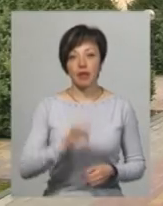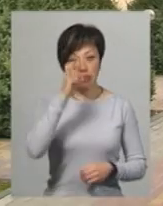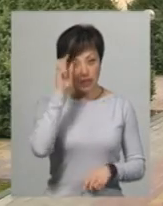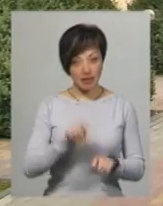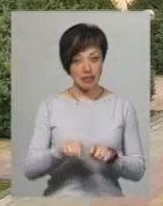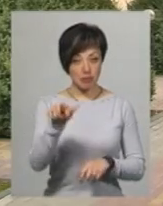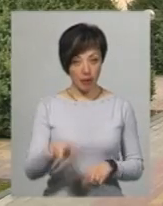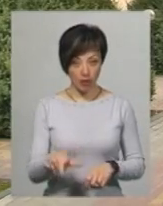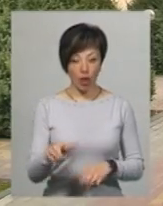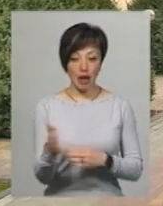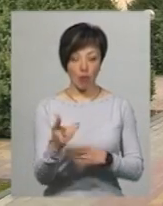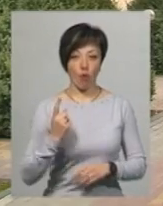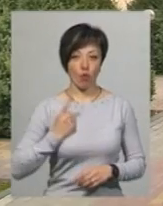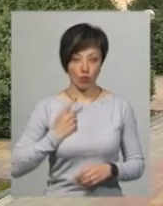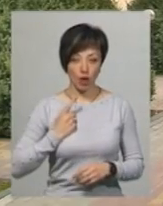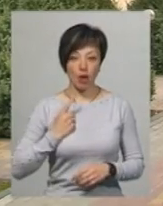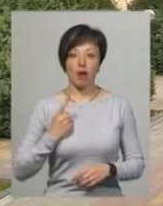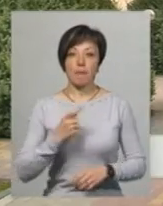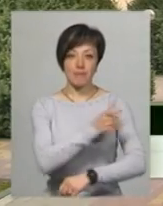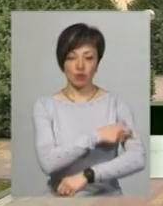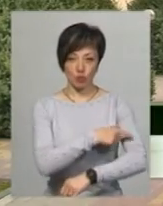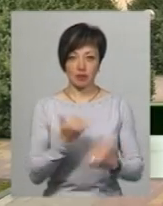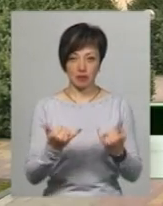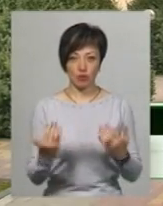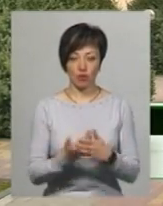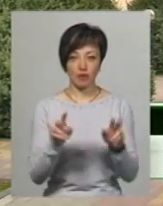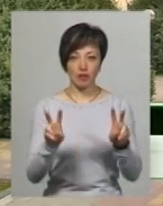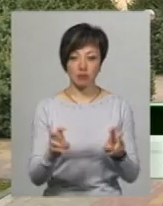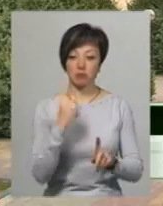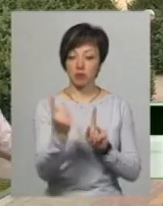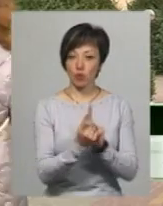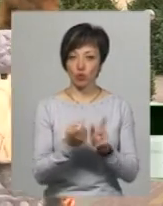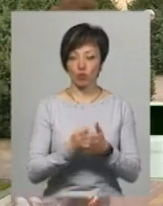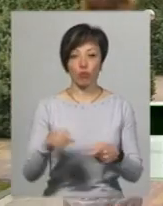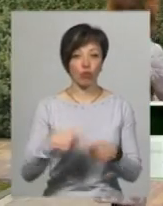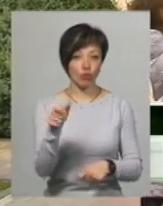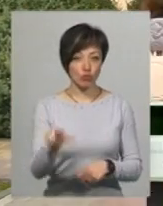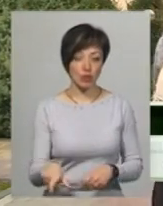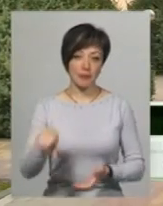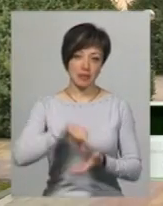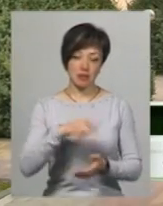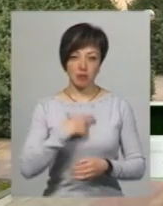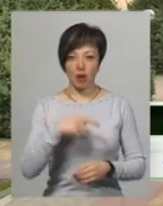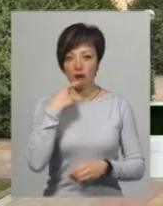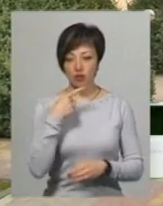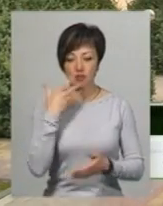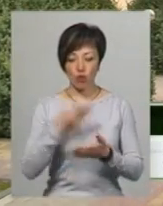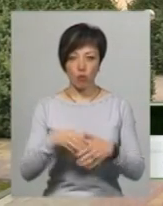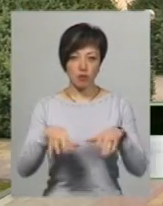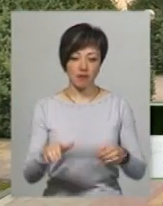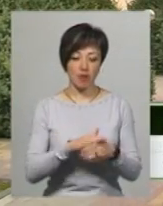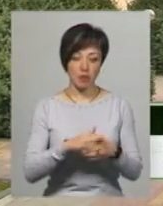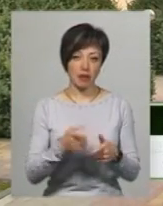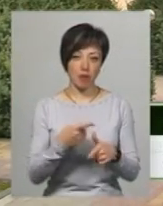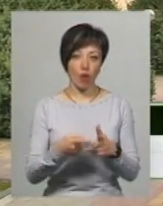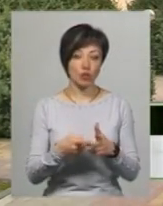інспектор органів рябоохорони або рябоохоронного патруля, як зараз нова назва, він підходить до порушника, представляється, каже своєю посаду, фамілію,